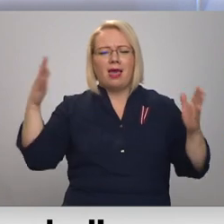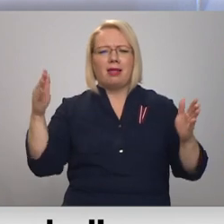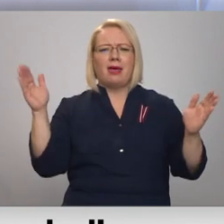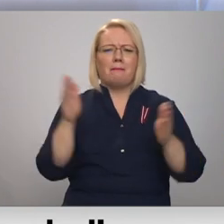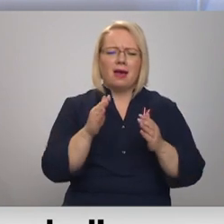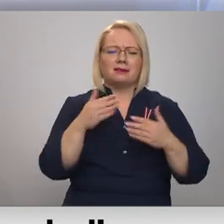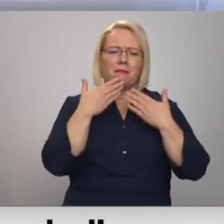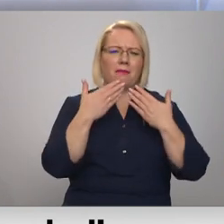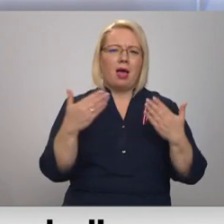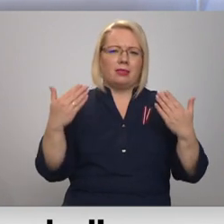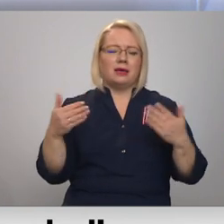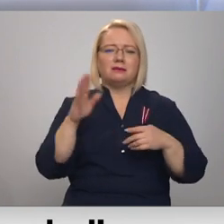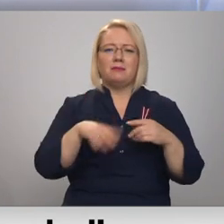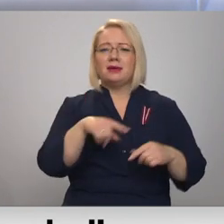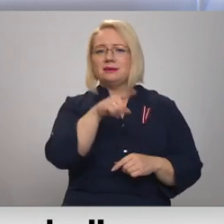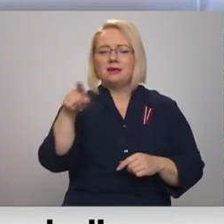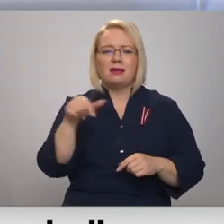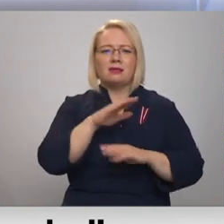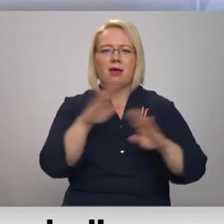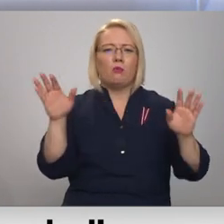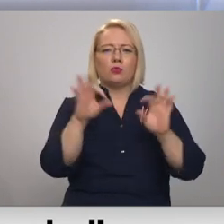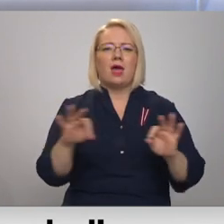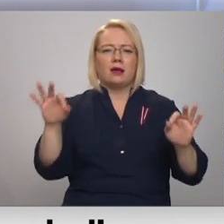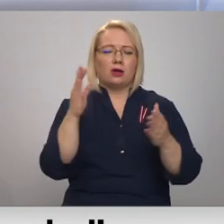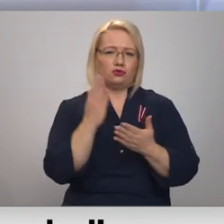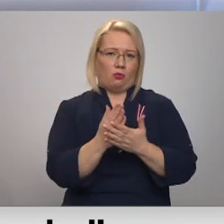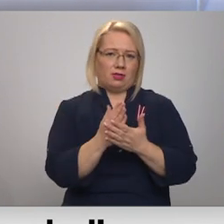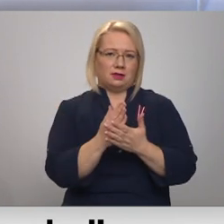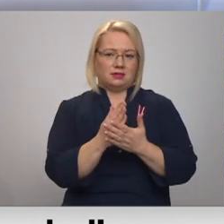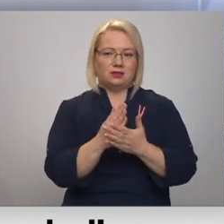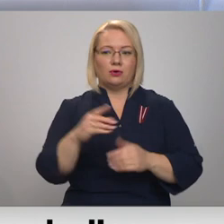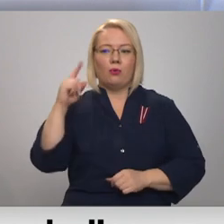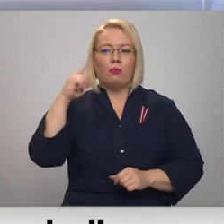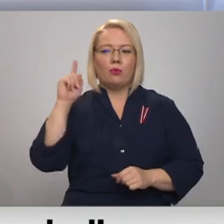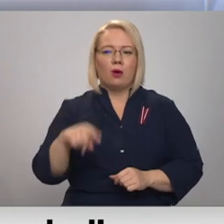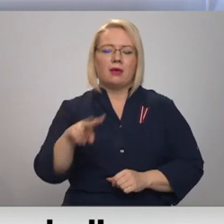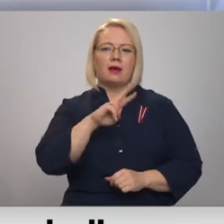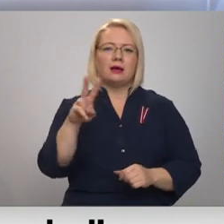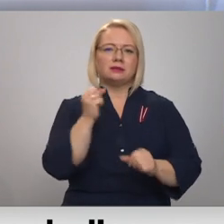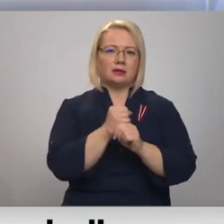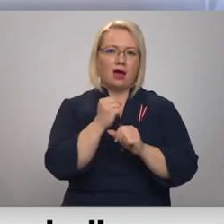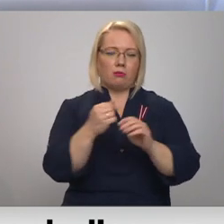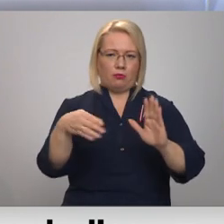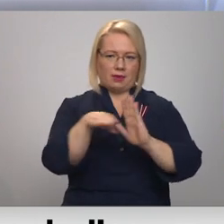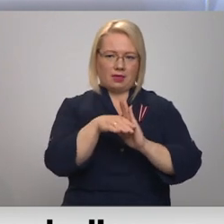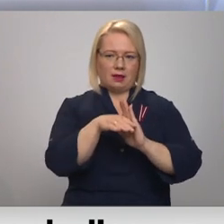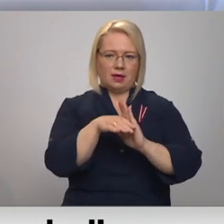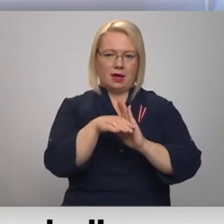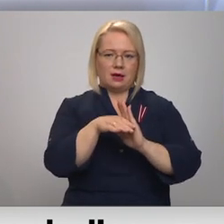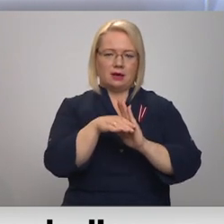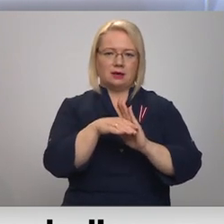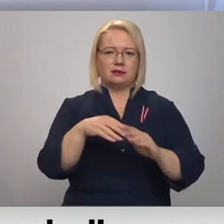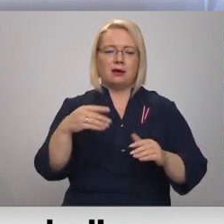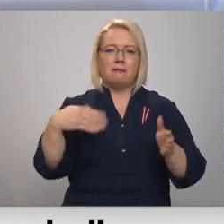liels paldies. Bez viņiem nekas nebūtu noticis. Protams, arī tie, kas ar savu darbu piedalījās. Piedalījās